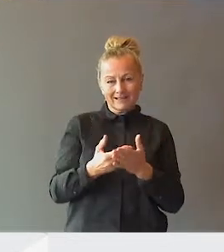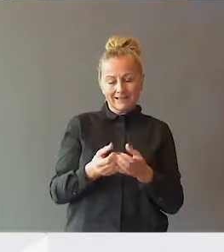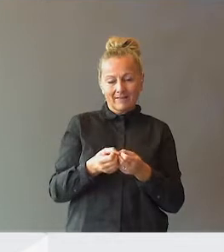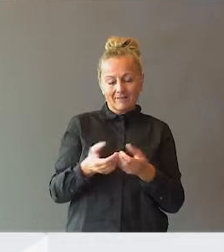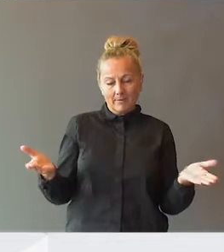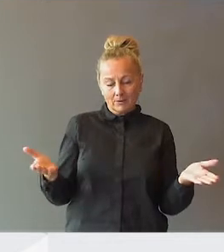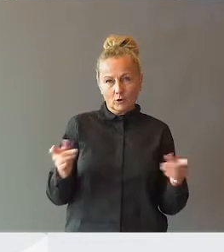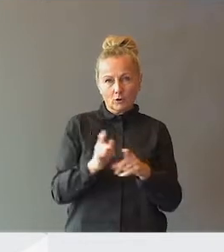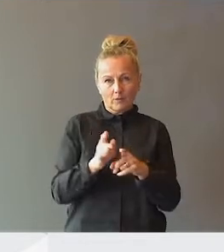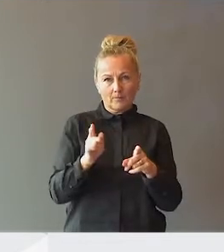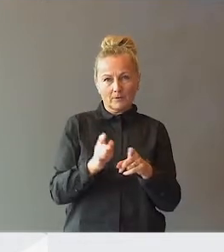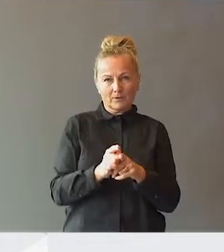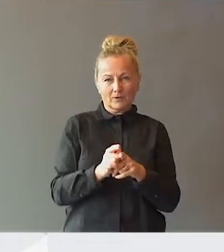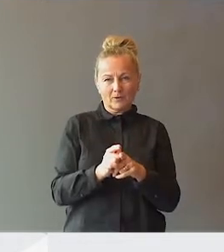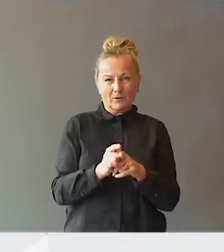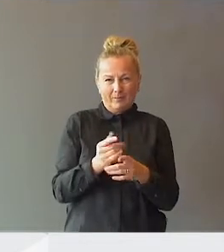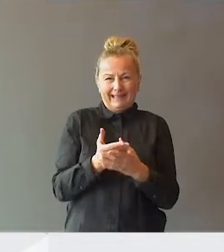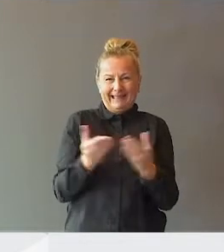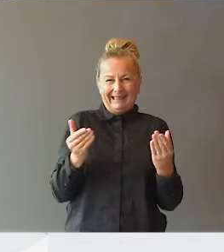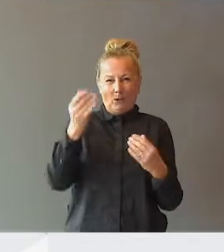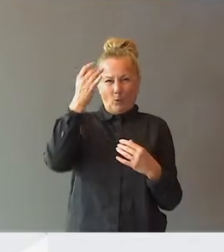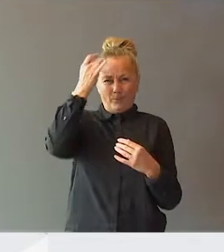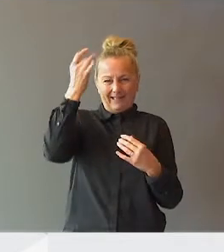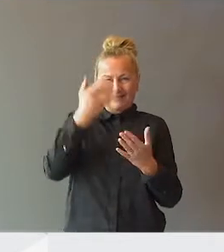som en innkompetent tjeneste,